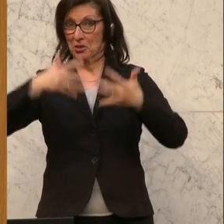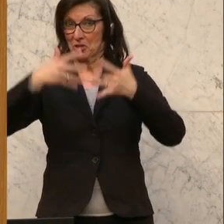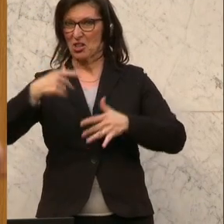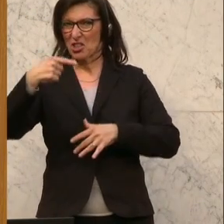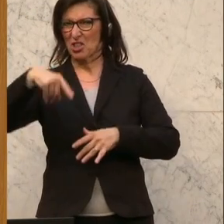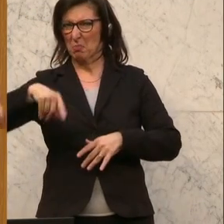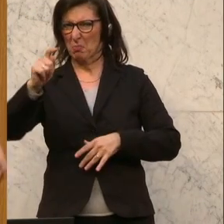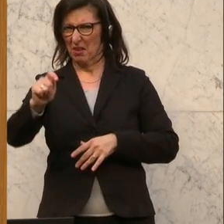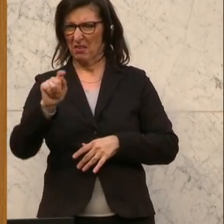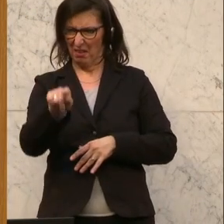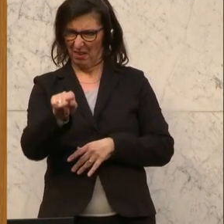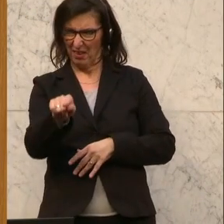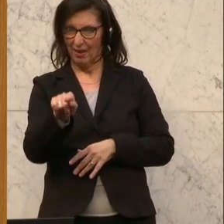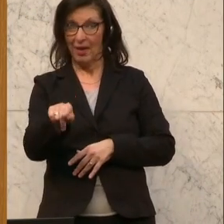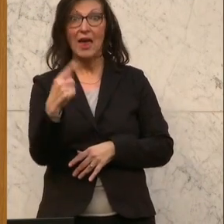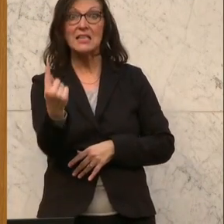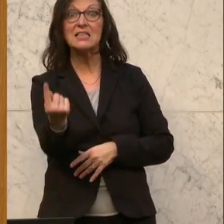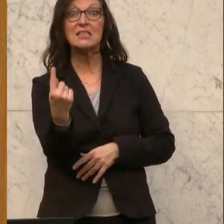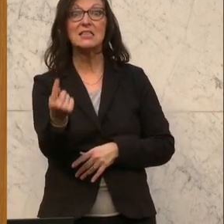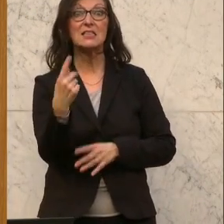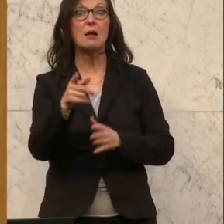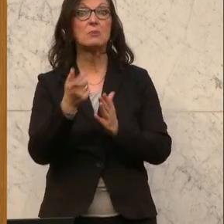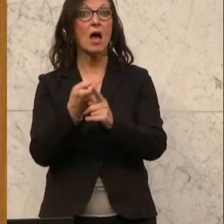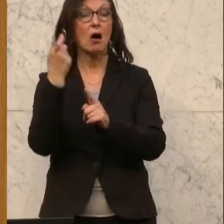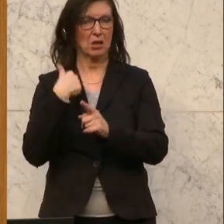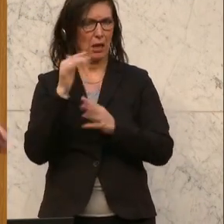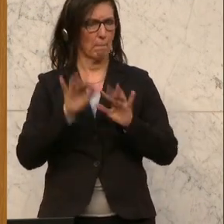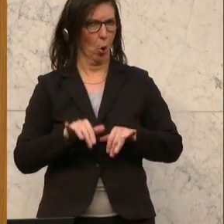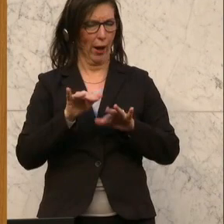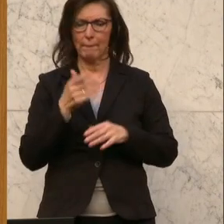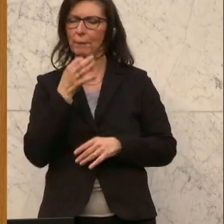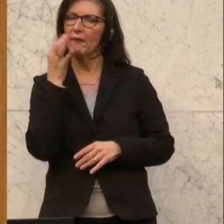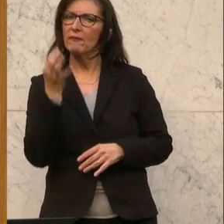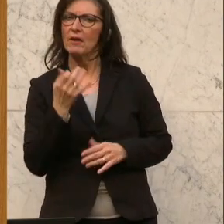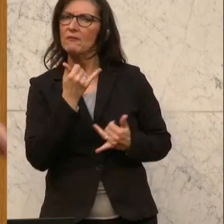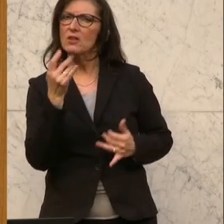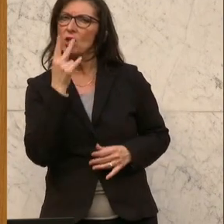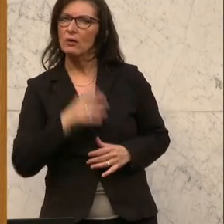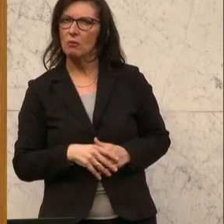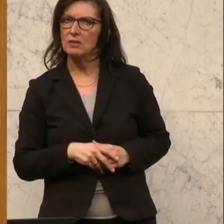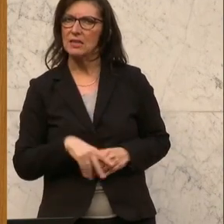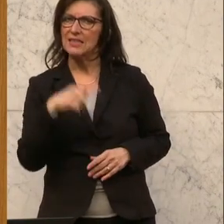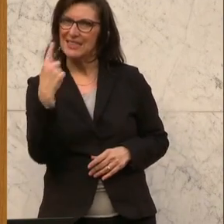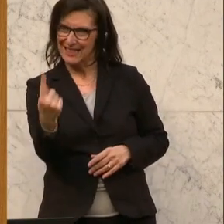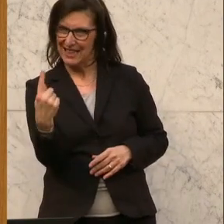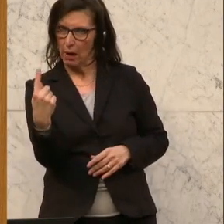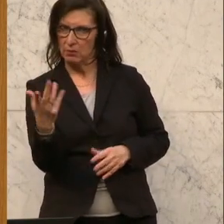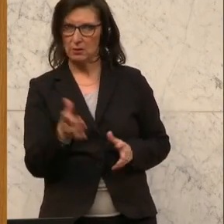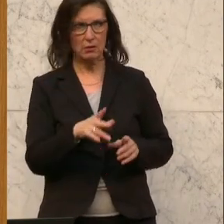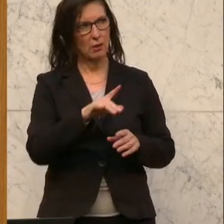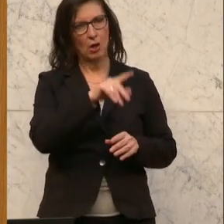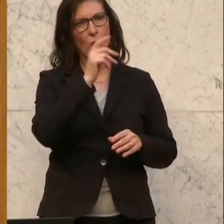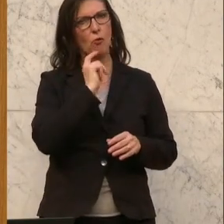im JetGPT selbst zu Wort kommen lassen. Denn ich habe das Programm gefragt, wie es die Auswirkung von sich selbst auf das Kaufverhalten von